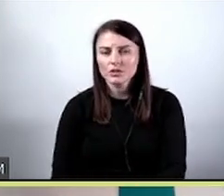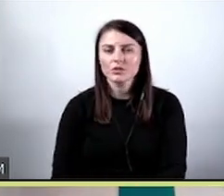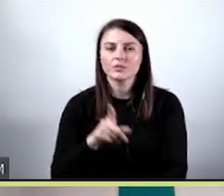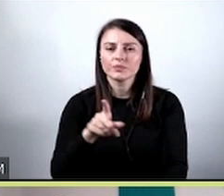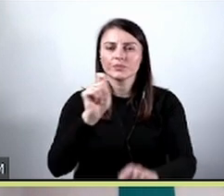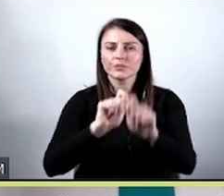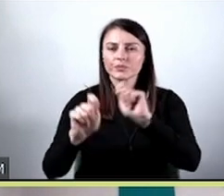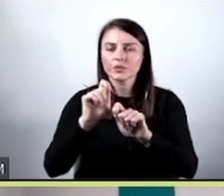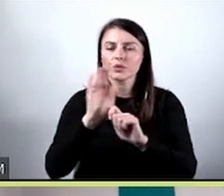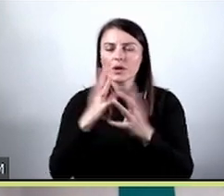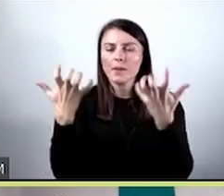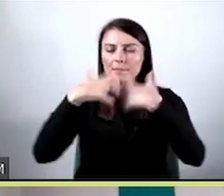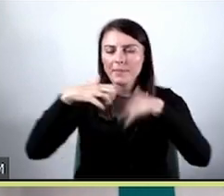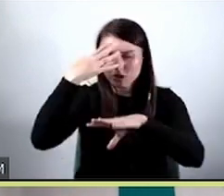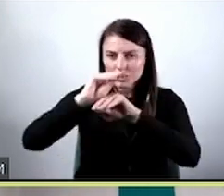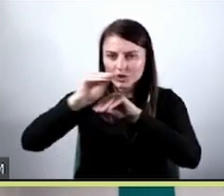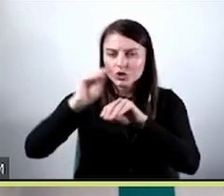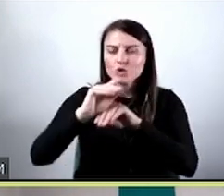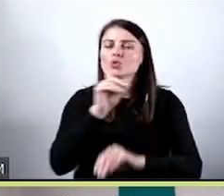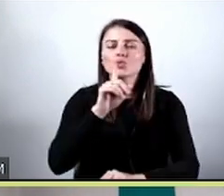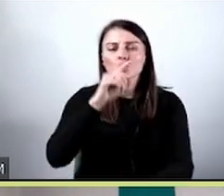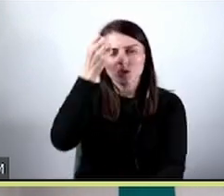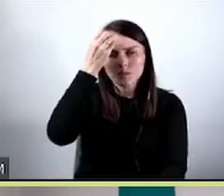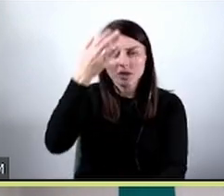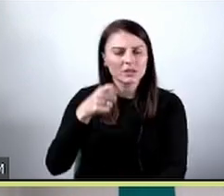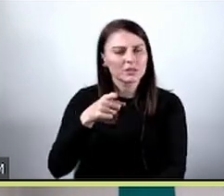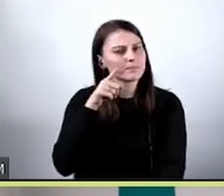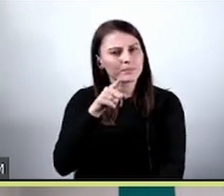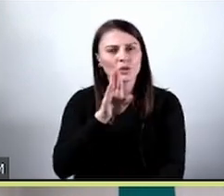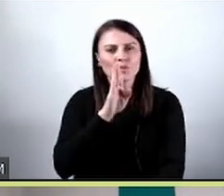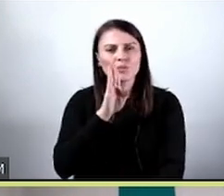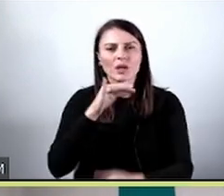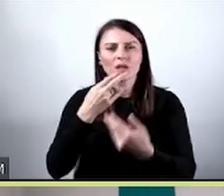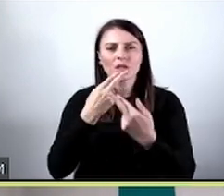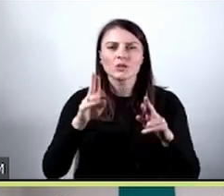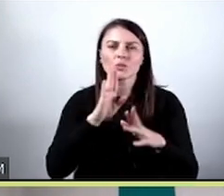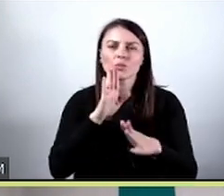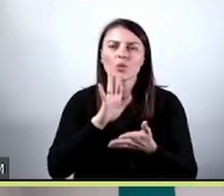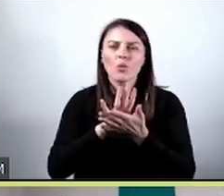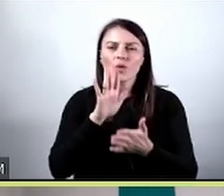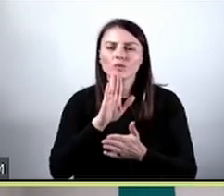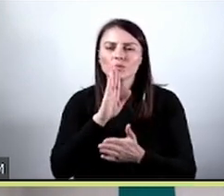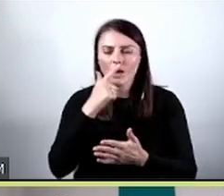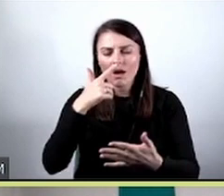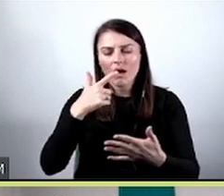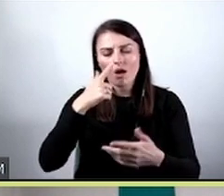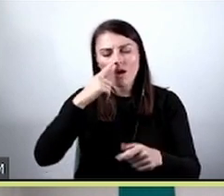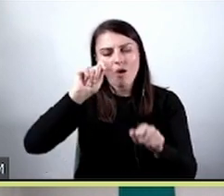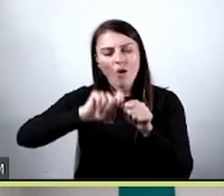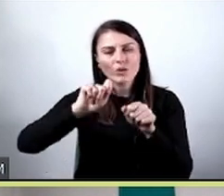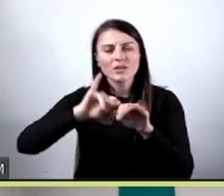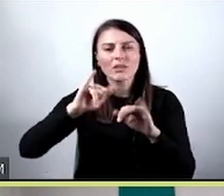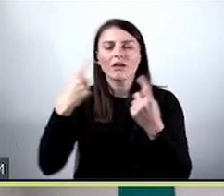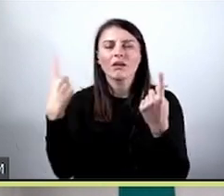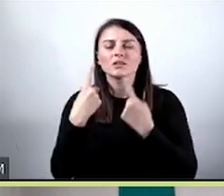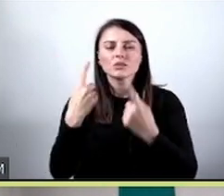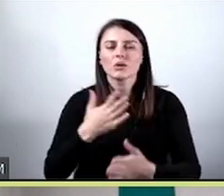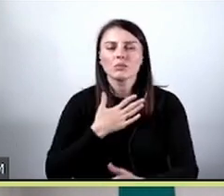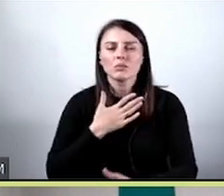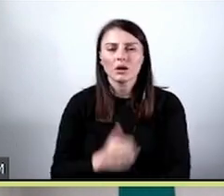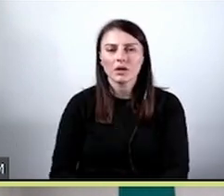oparte o machine learning, i sztuczną inteligencję nie poddają się takiej standardowej ocenie, jaka ma miejsce w przypadku